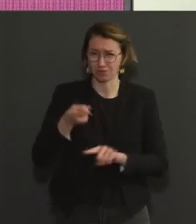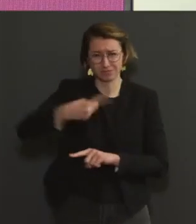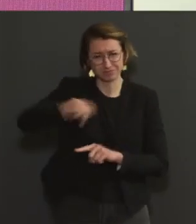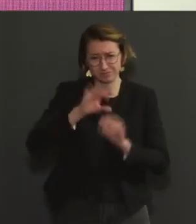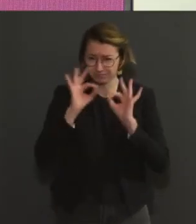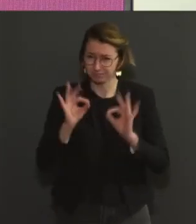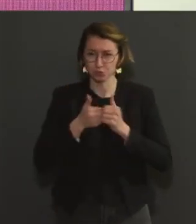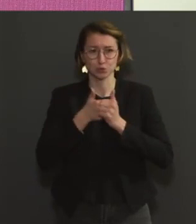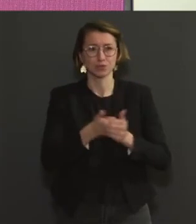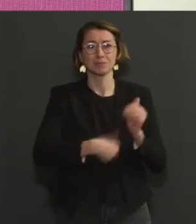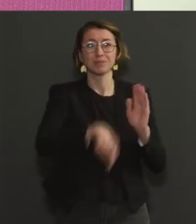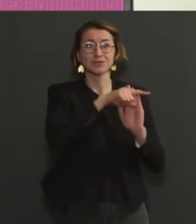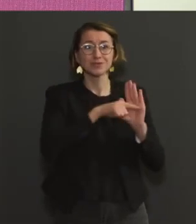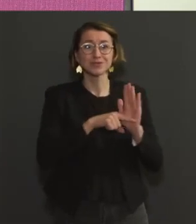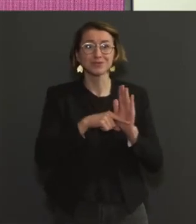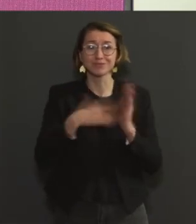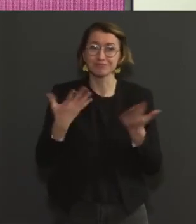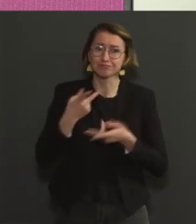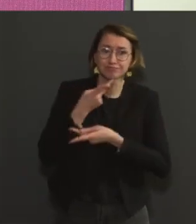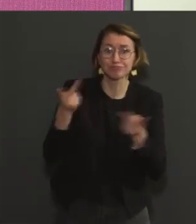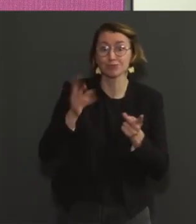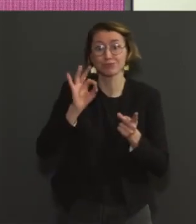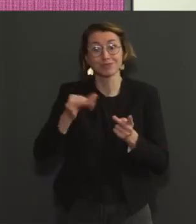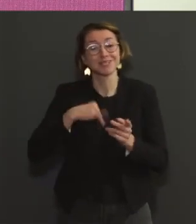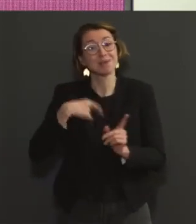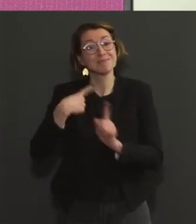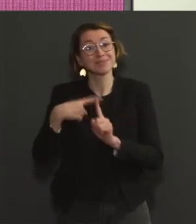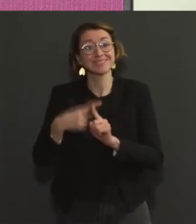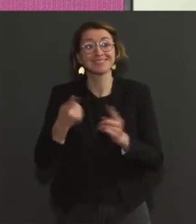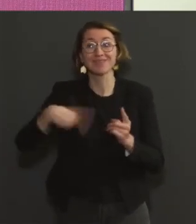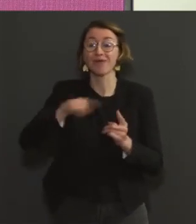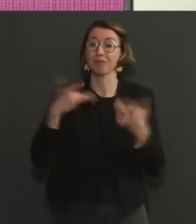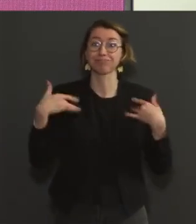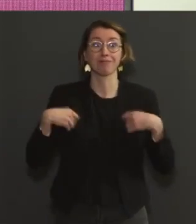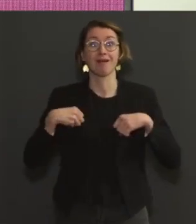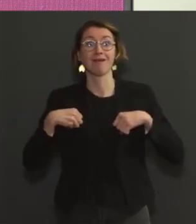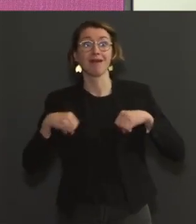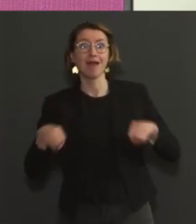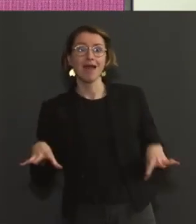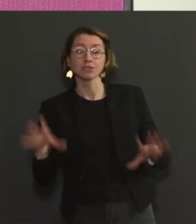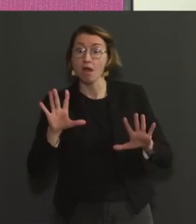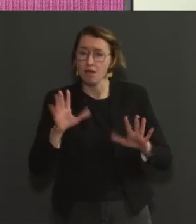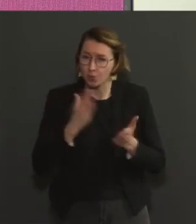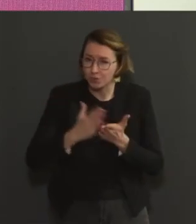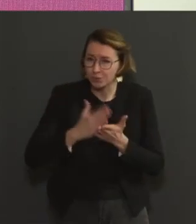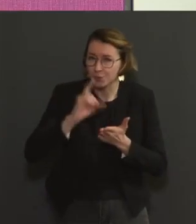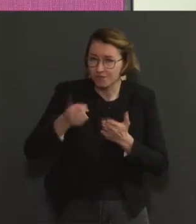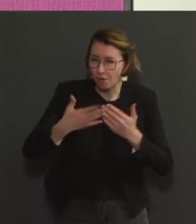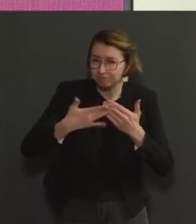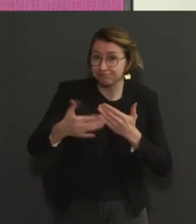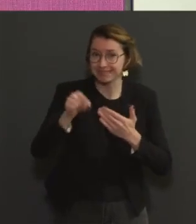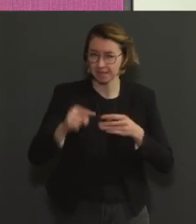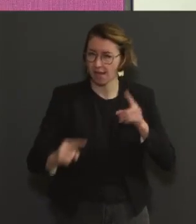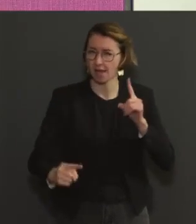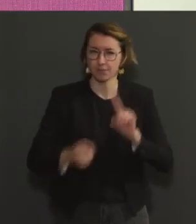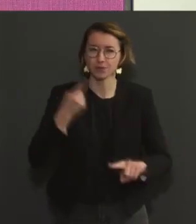des nouvelles favorables et relativement réconfortantes que nous avons depuis quelques temps. La zone de sécurité n'est pas encore là et pour